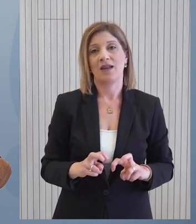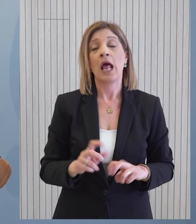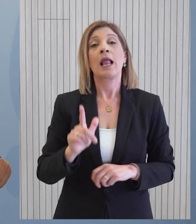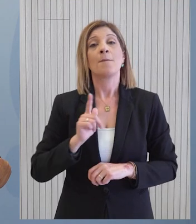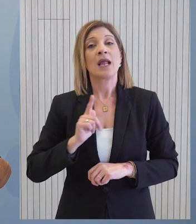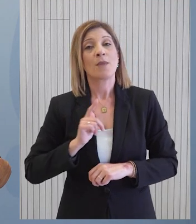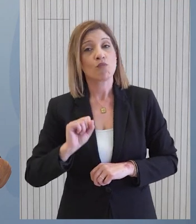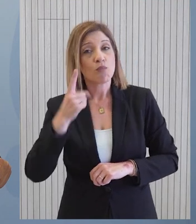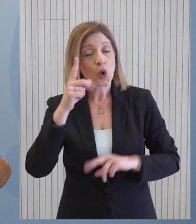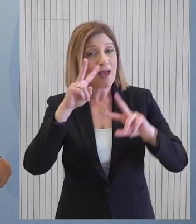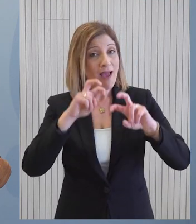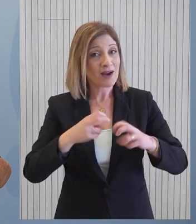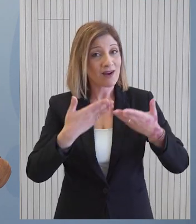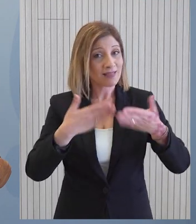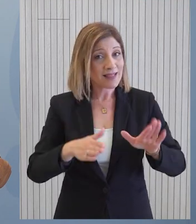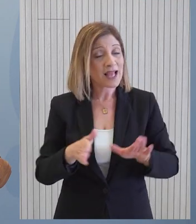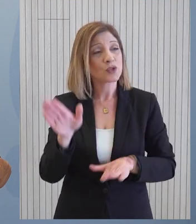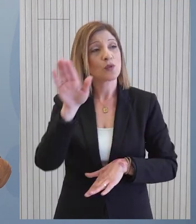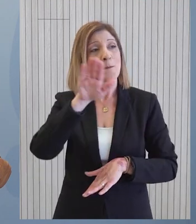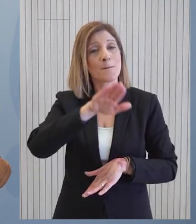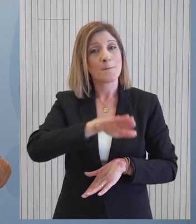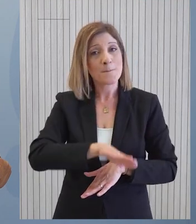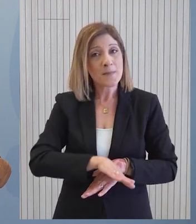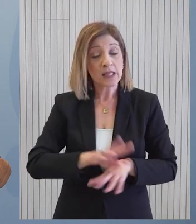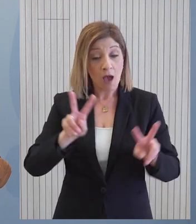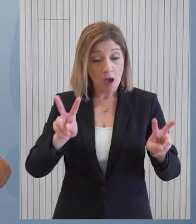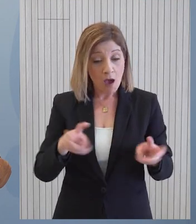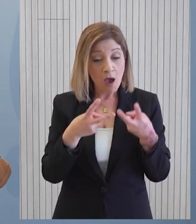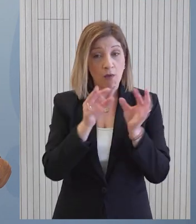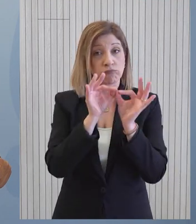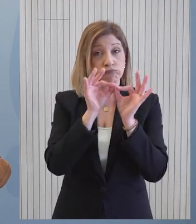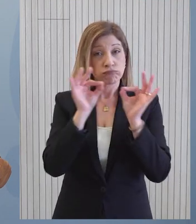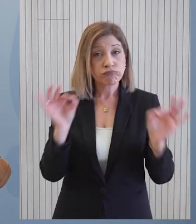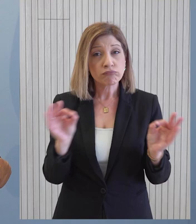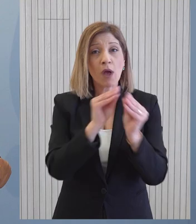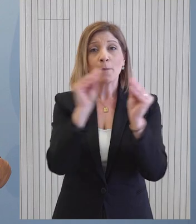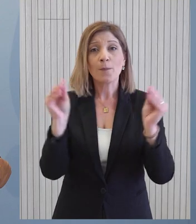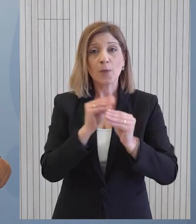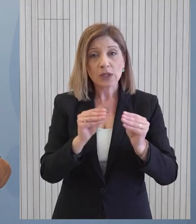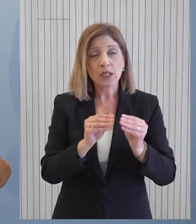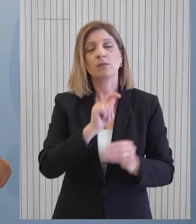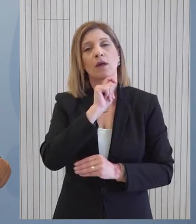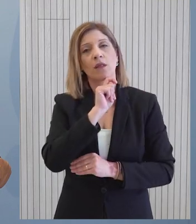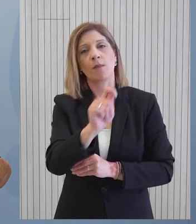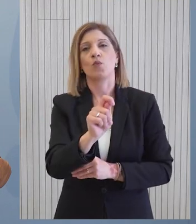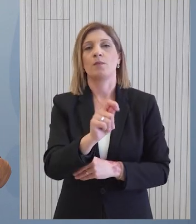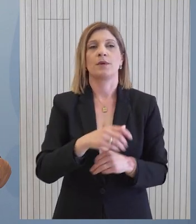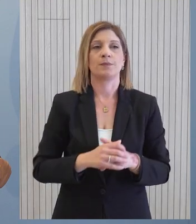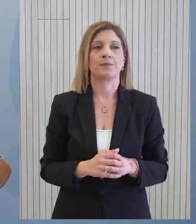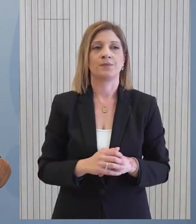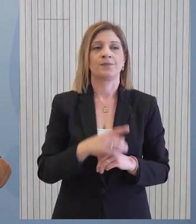αναμένουμε τις έρευνες να ολοκληρωθούν και ναι μετά που θα υπάρξουν ευρήματα τα όποια ευρήματα από τις έρευνες τότε θα υπάρξει και ένα άλλο και τοποθέτηση.